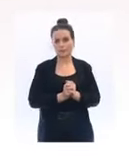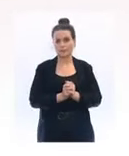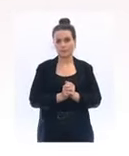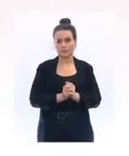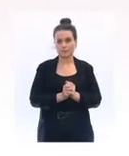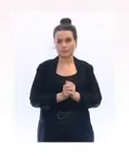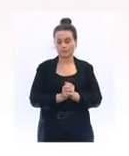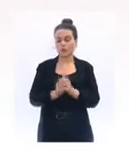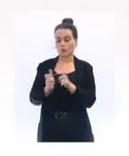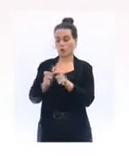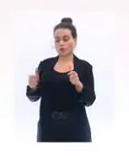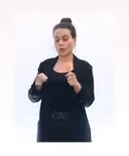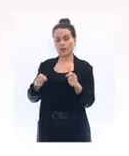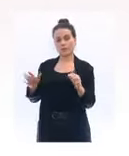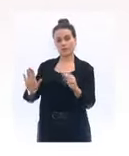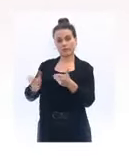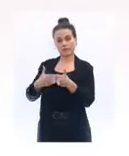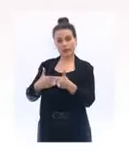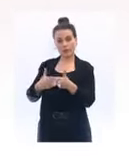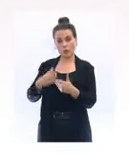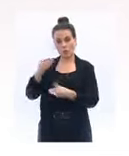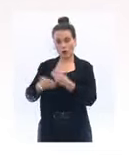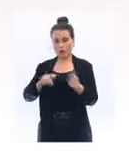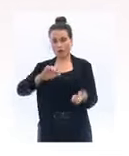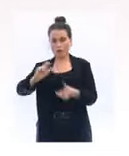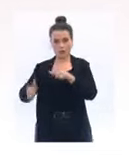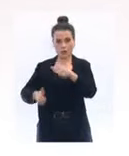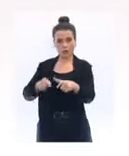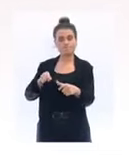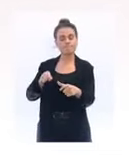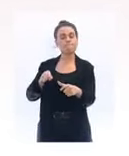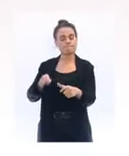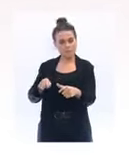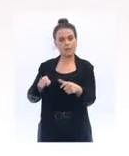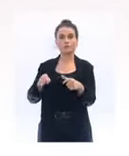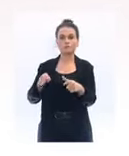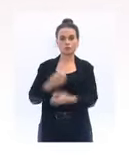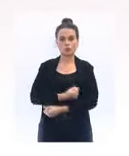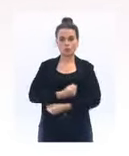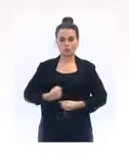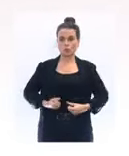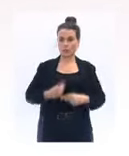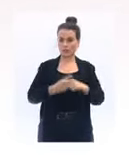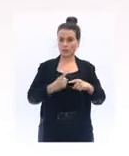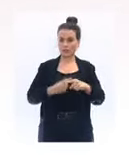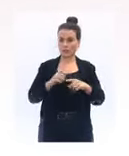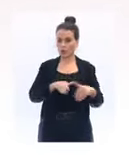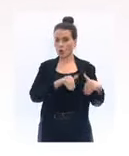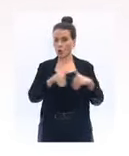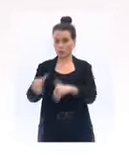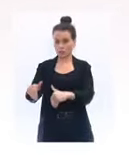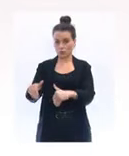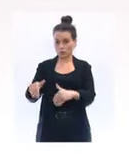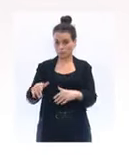ou qui rencontrent des difficultés, le recours au chômage partiel sera maintenu dans les